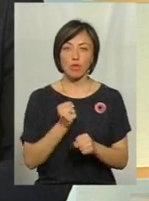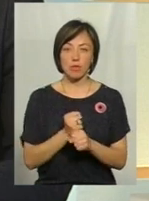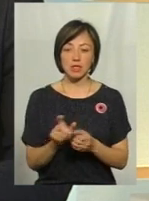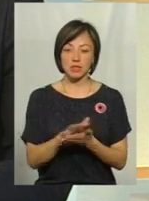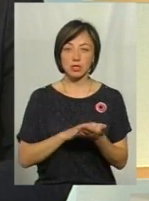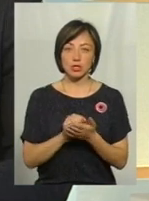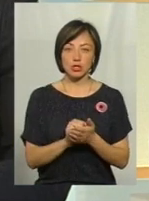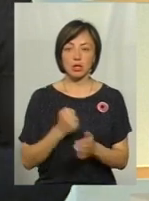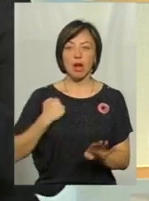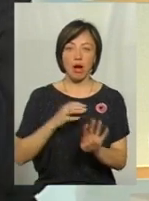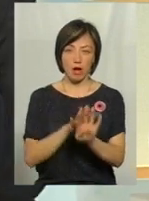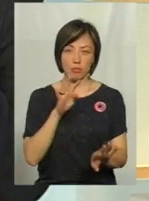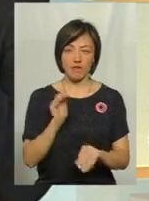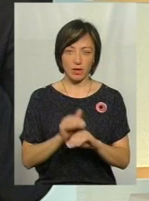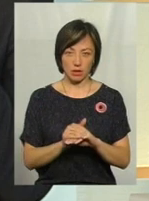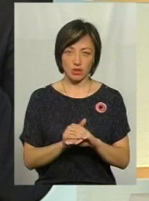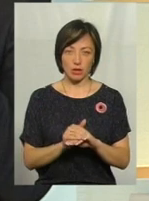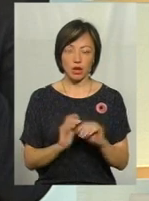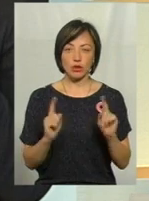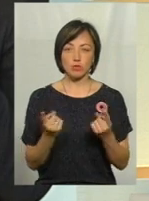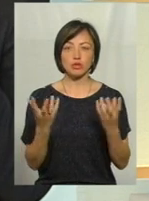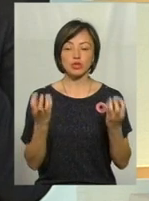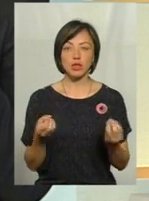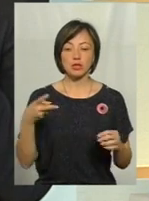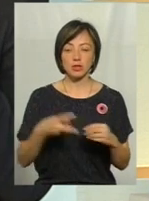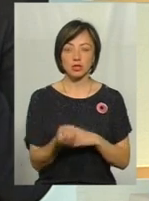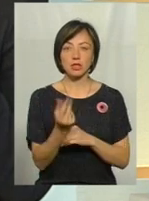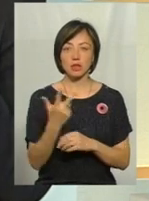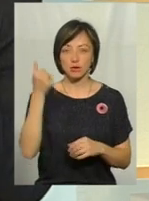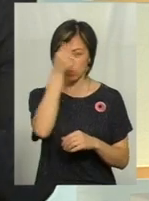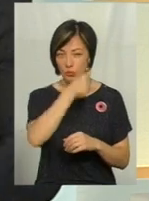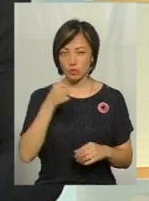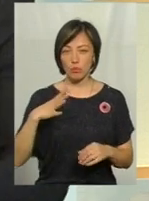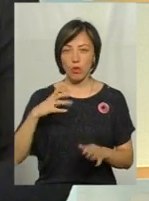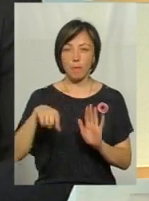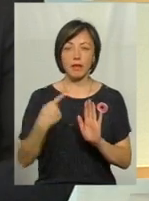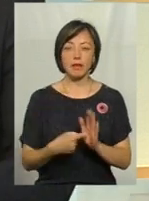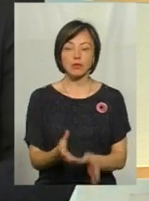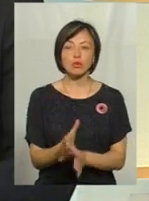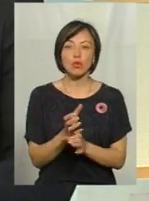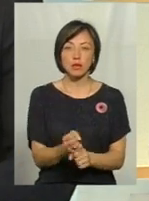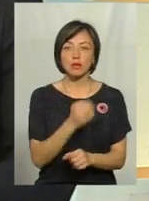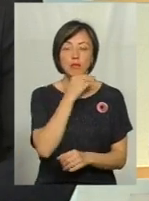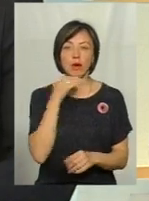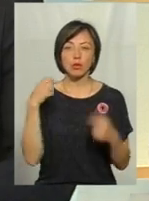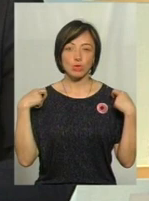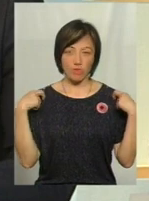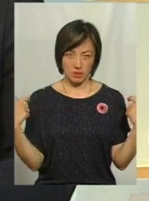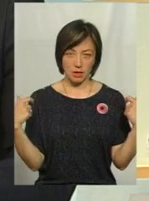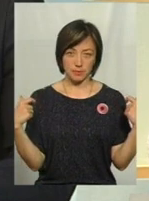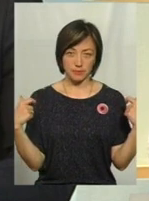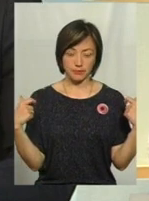знищити армію, фактично, тому що ще в 2013 році стояло питання про те, щоб скоротити дуже багато офіцерів,